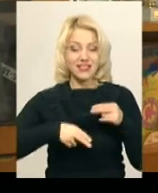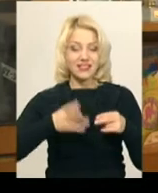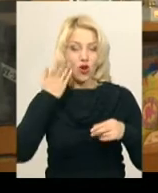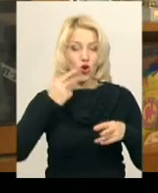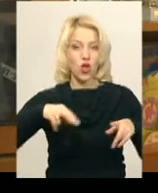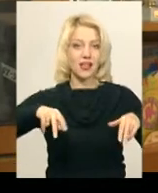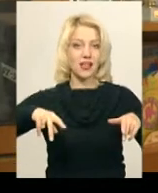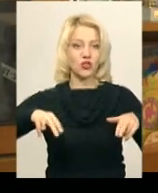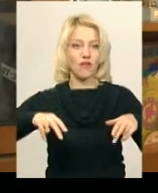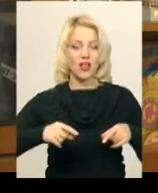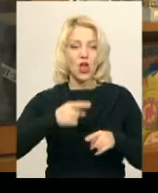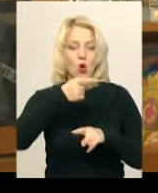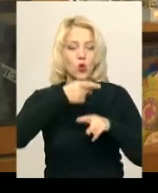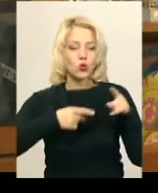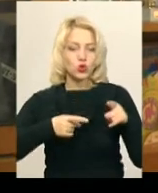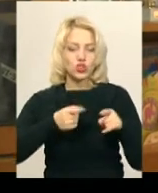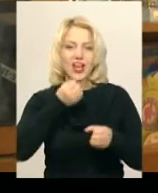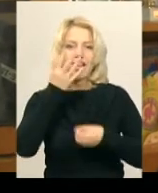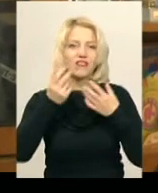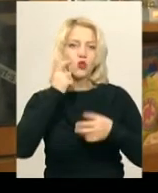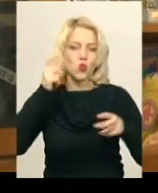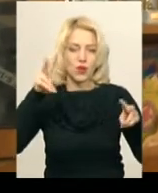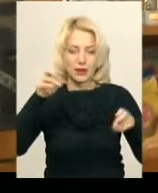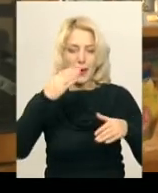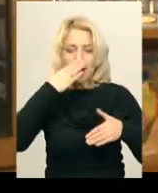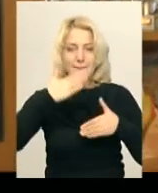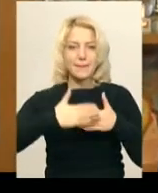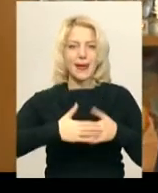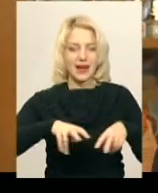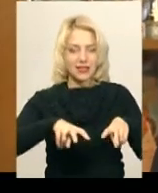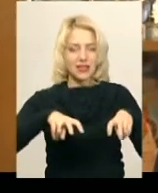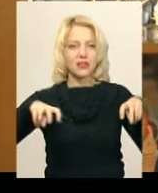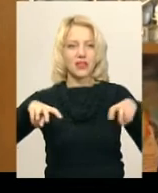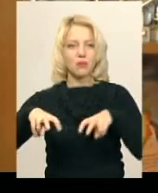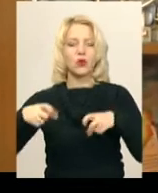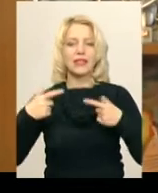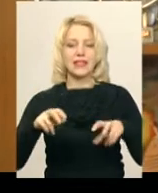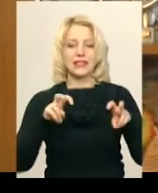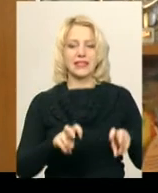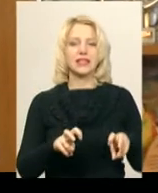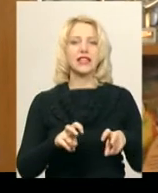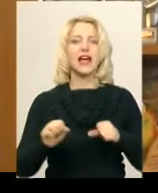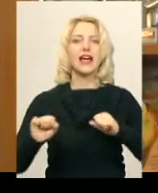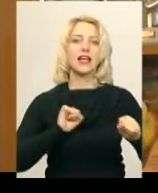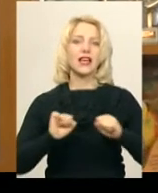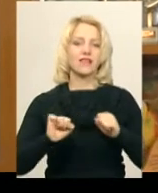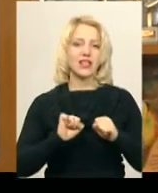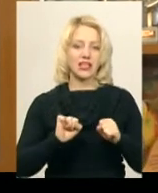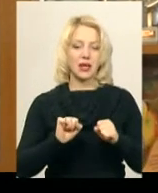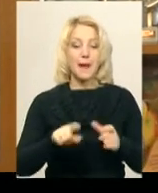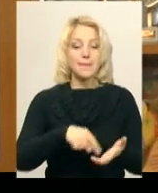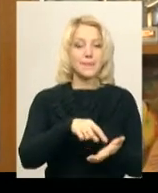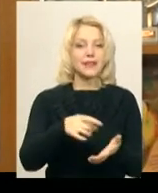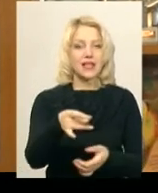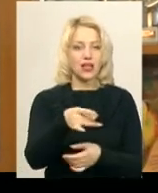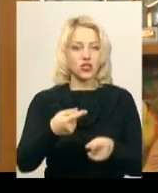квітів України перед трибунами, де сиділи керівники міста, регіону, тому